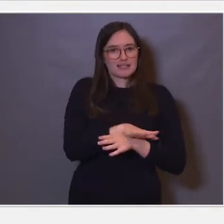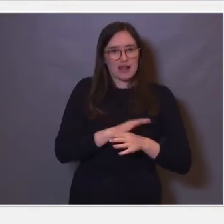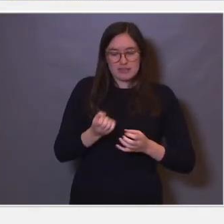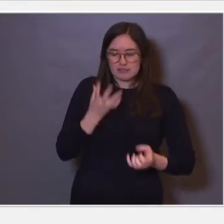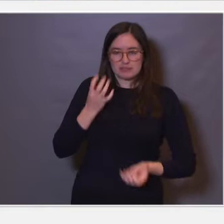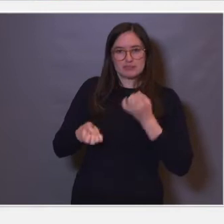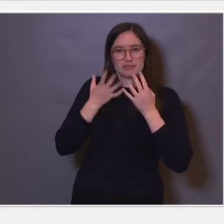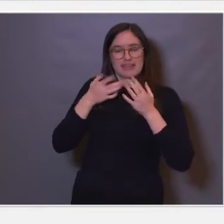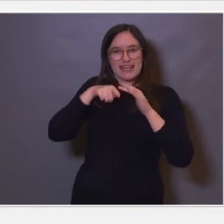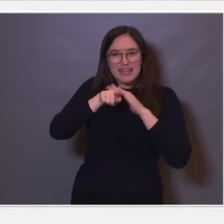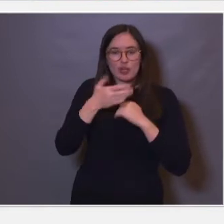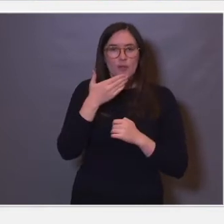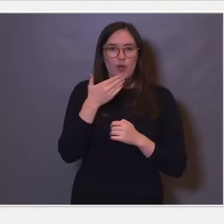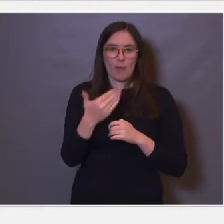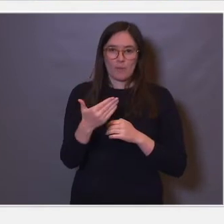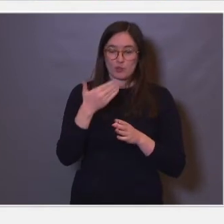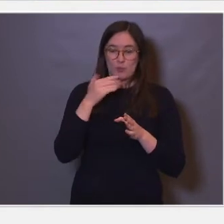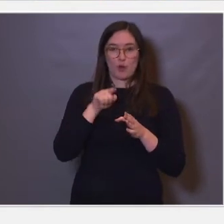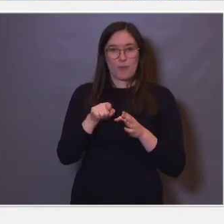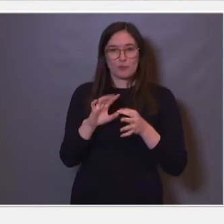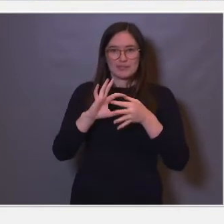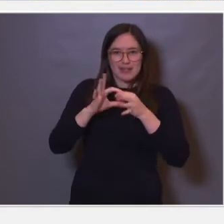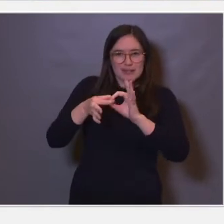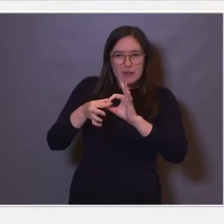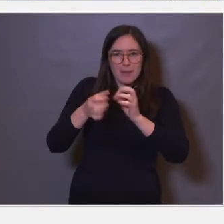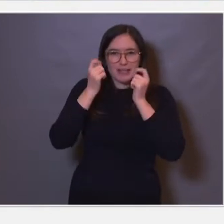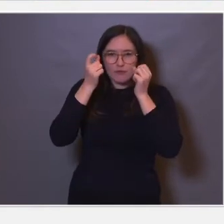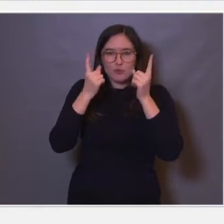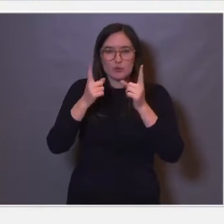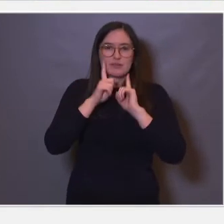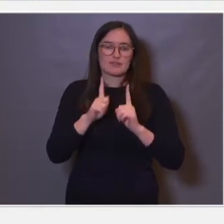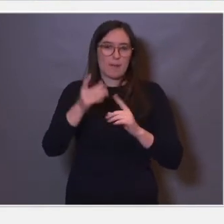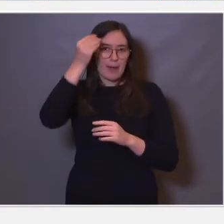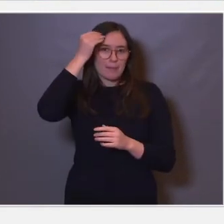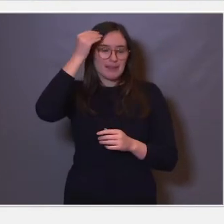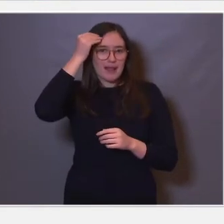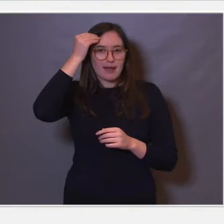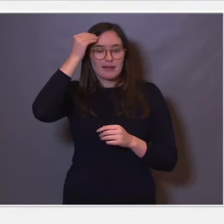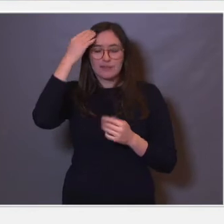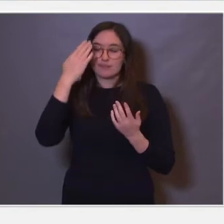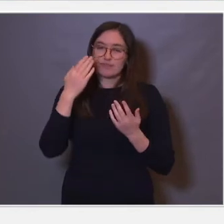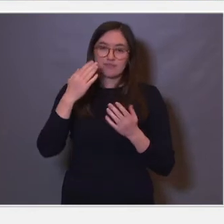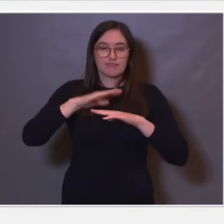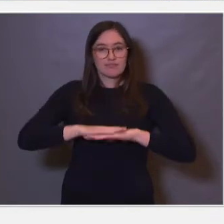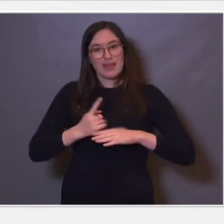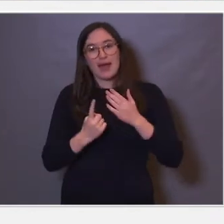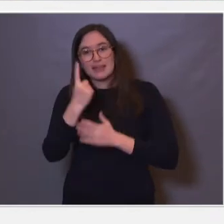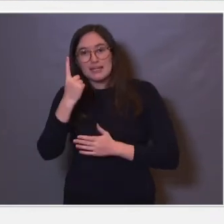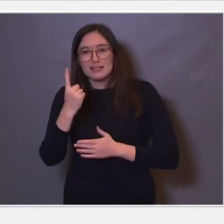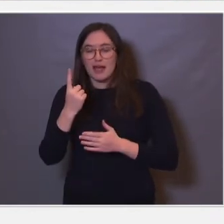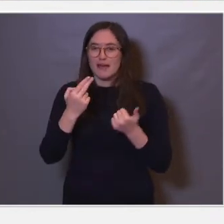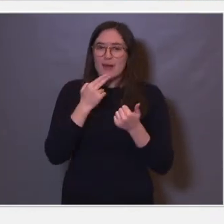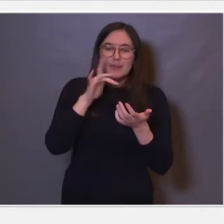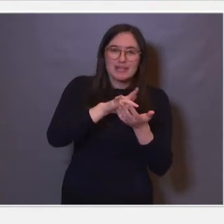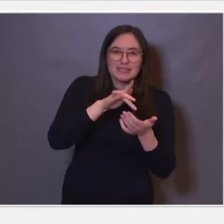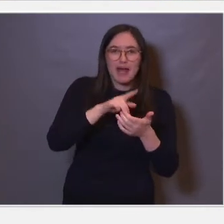hippocampus, og hippocampus setter sammen denne informasjonen til minner av hendelser. Som består av hvem var det som var